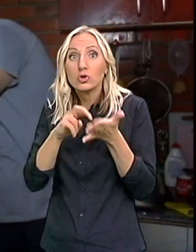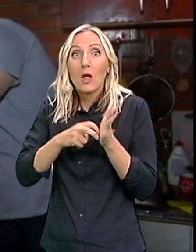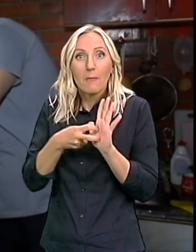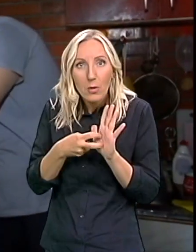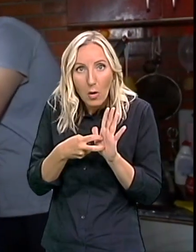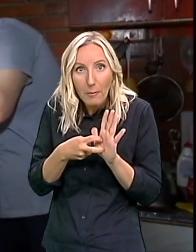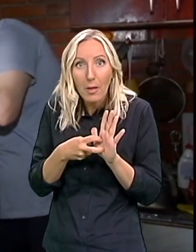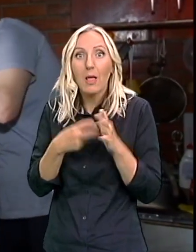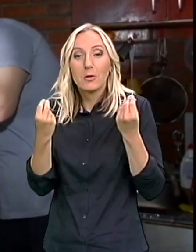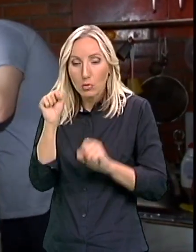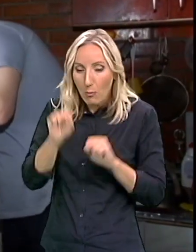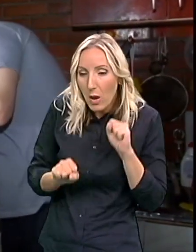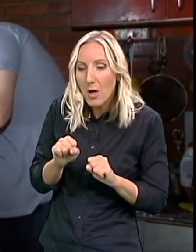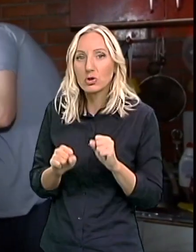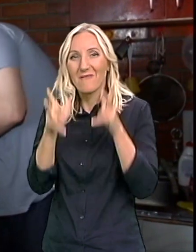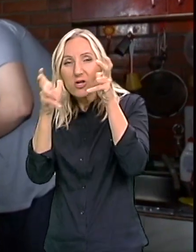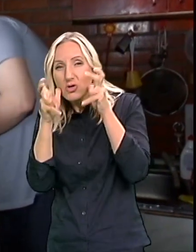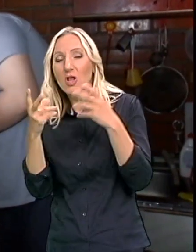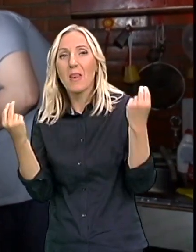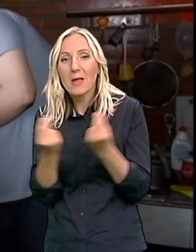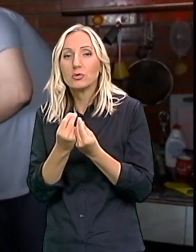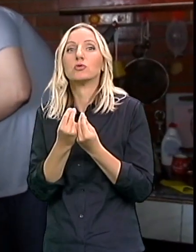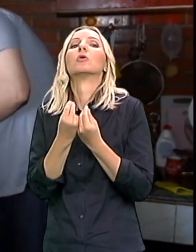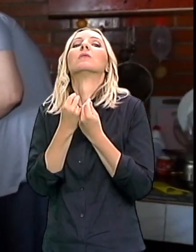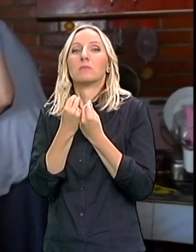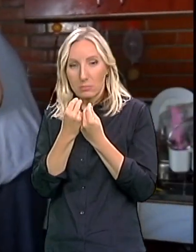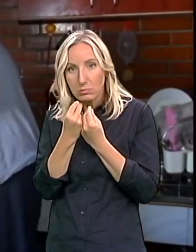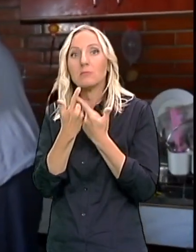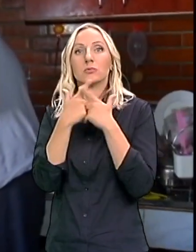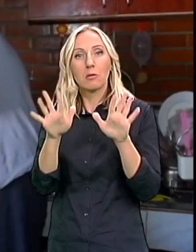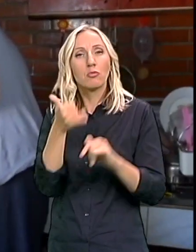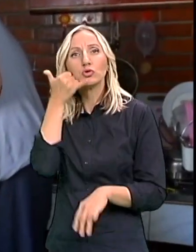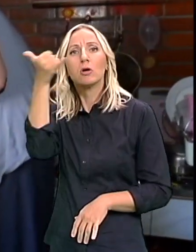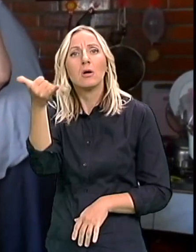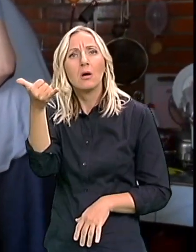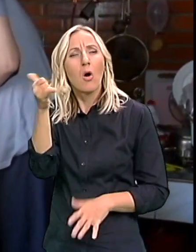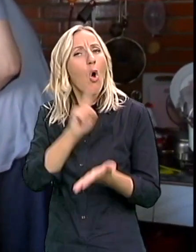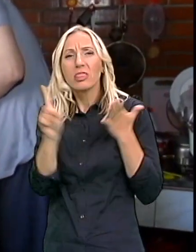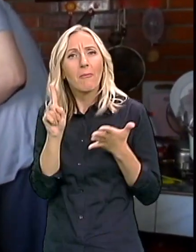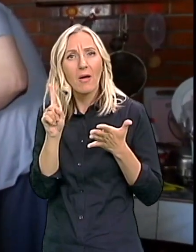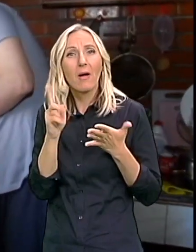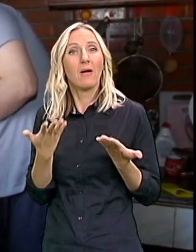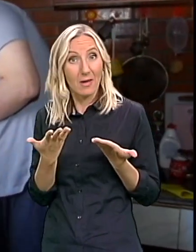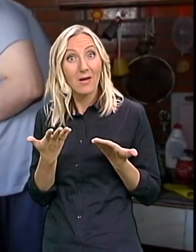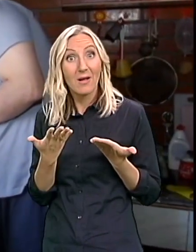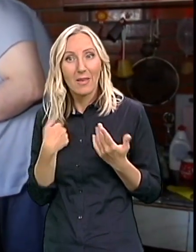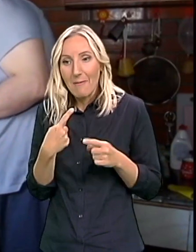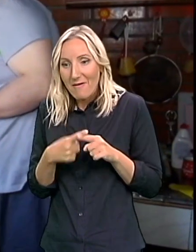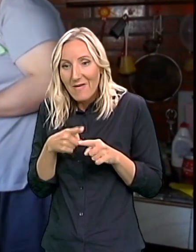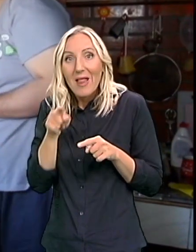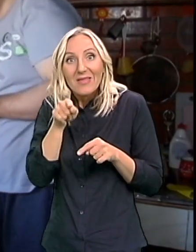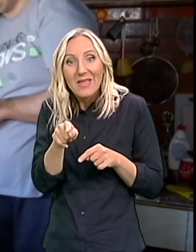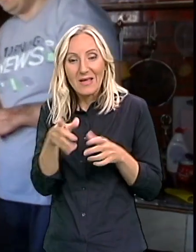Neko ponašanje, vrišta I žel Svi nismo mogli da pozovemo telefona Nama nedostaje ta